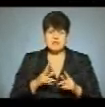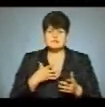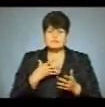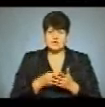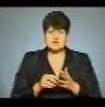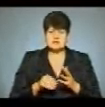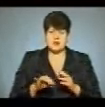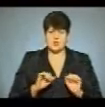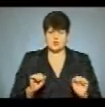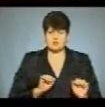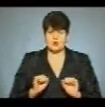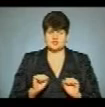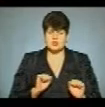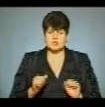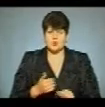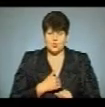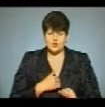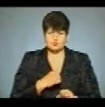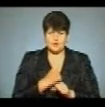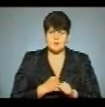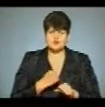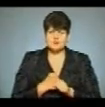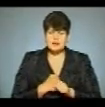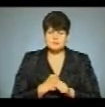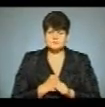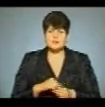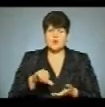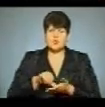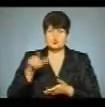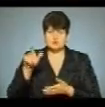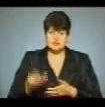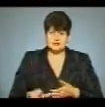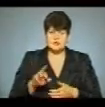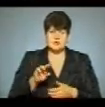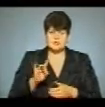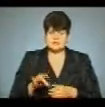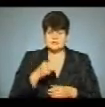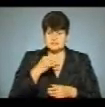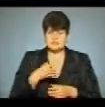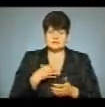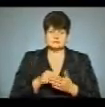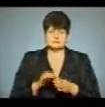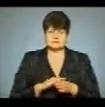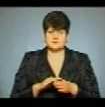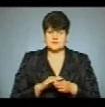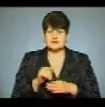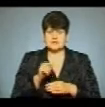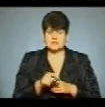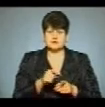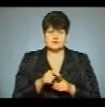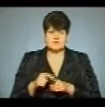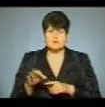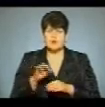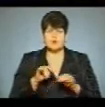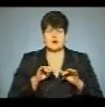землю розпоряджатися. І хочемо працювати. Учасниця акції Ярослава відмовилась називати своє прізвище. За її словами,